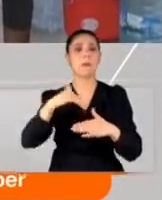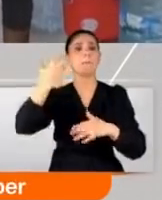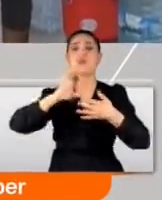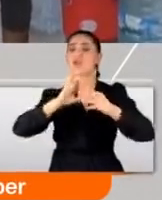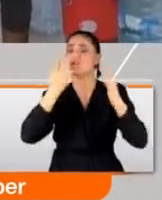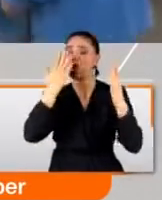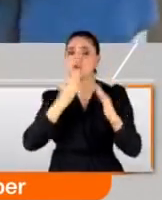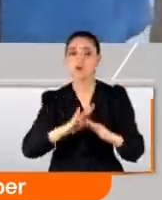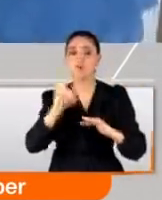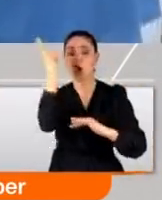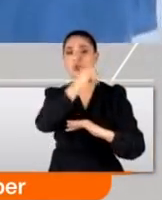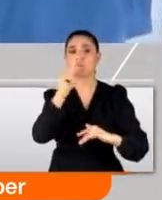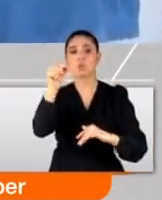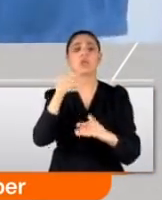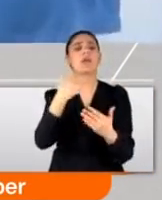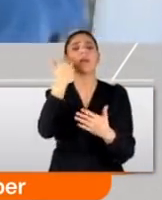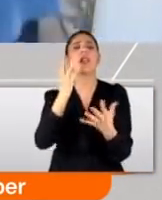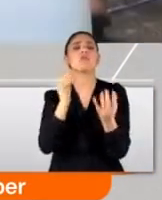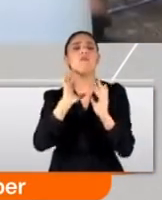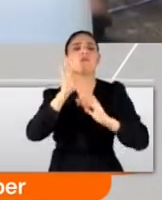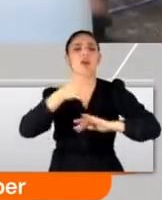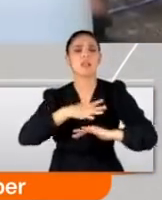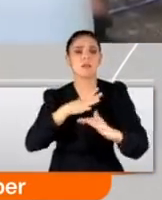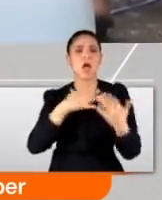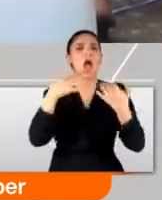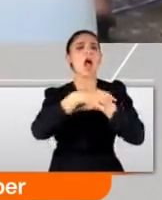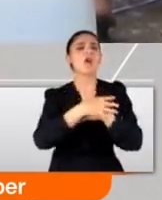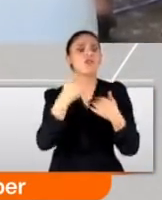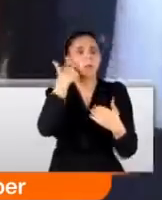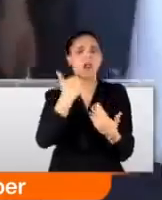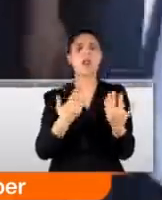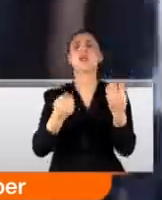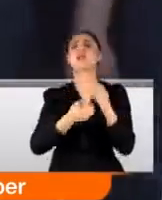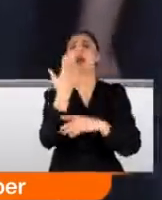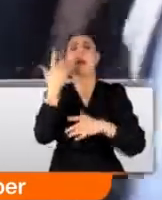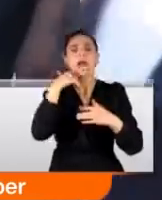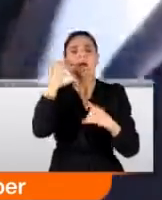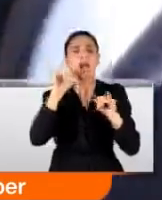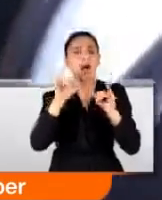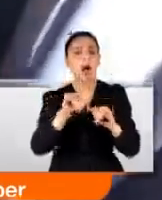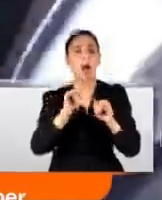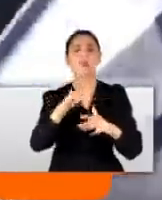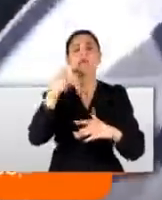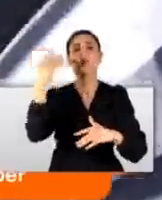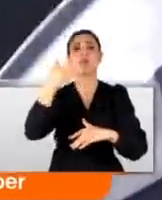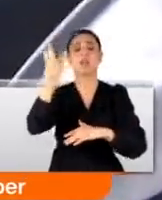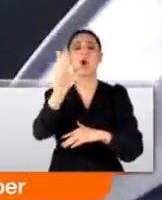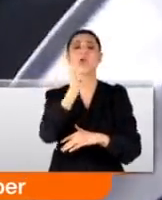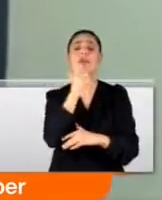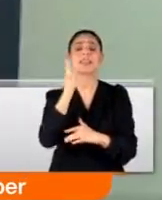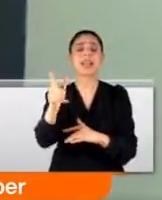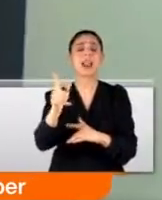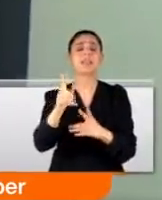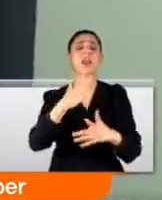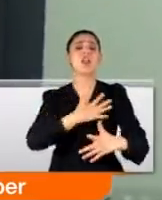çaremiz yok. Çünkü bunlar da yalan bol. Akşam yalan, sabah yalan. Cumhurbaşkanı Erdoğan 35 yıldır CHP